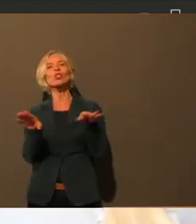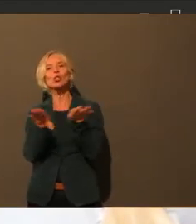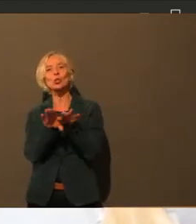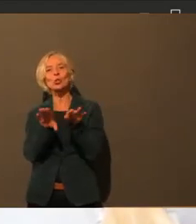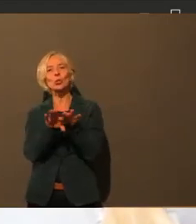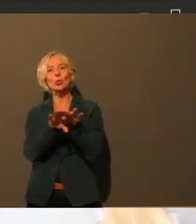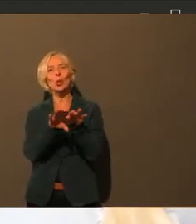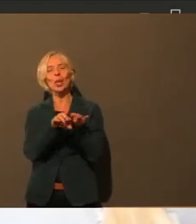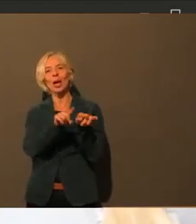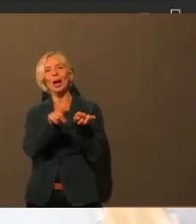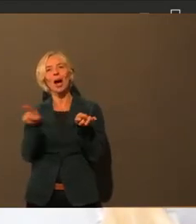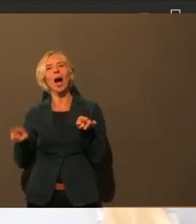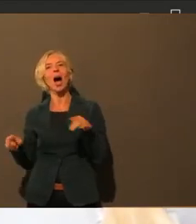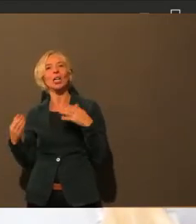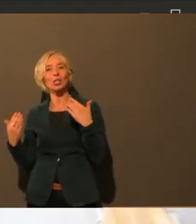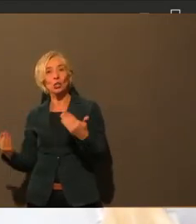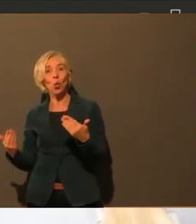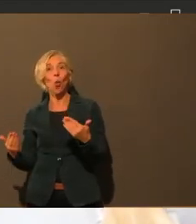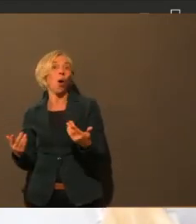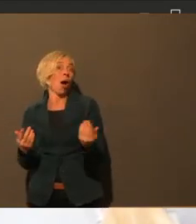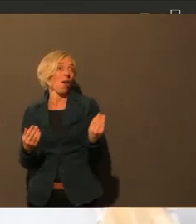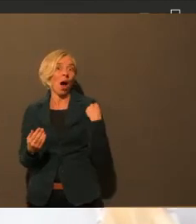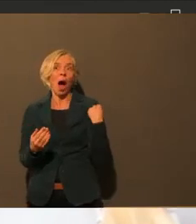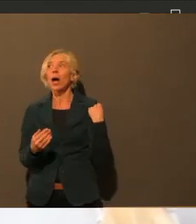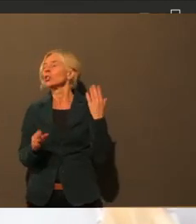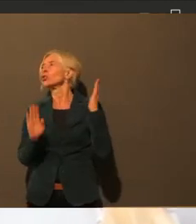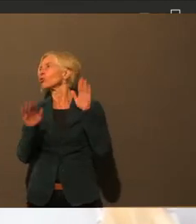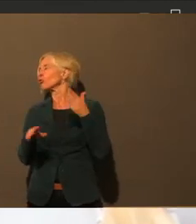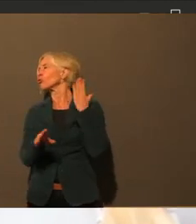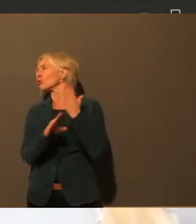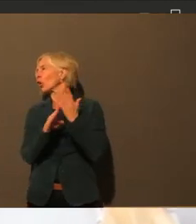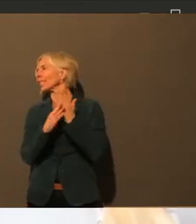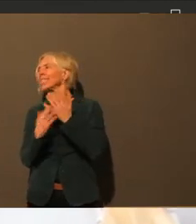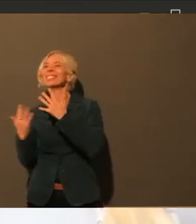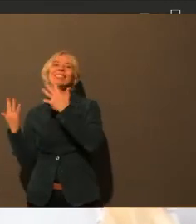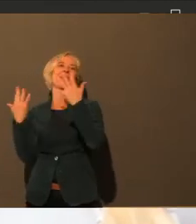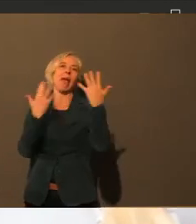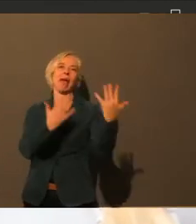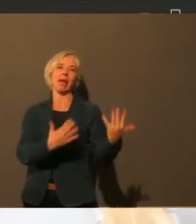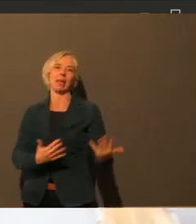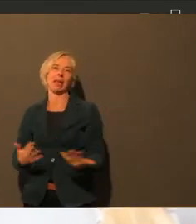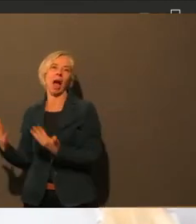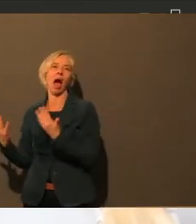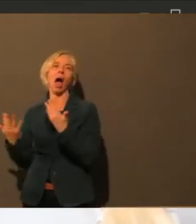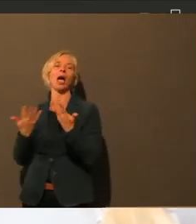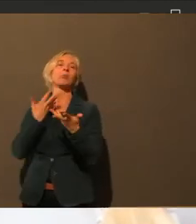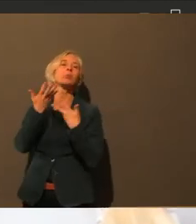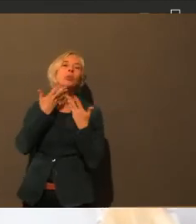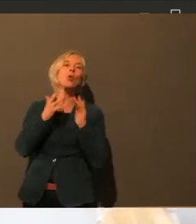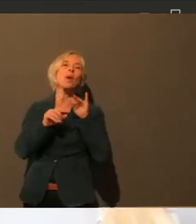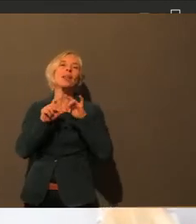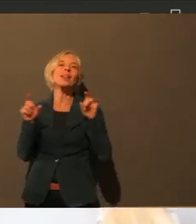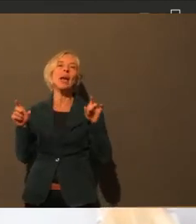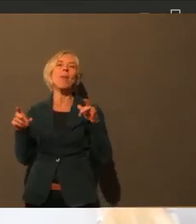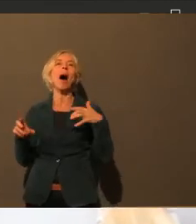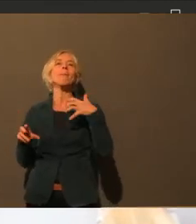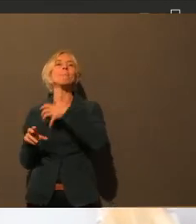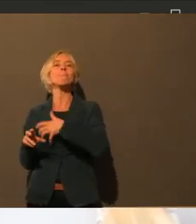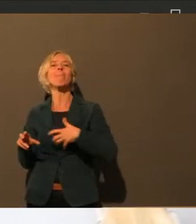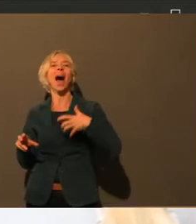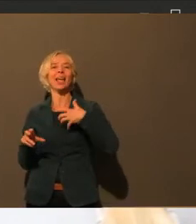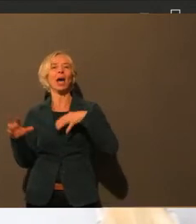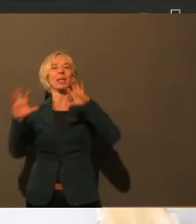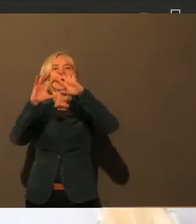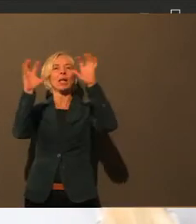Jahren ja auch eine sogenannte Bayern-Cloud in der Diskussion ist und wir die bis heute nicht haben. Und da ist wirklich auf verschiedenen Ebenen